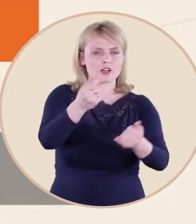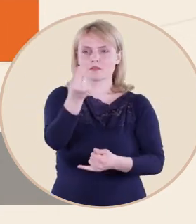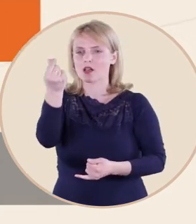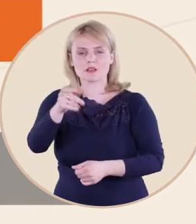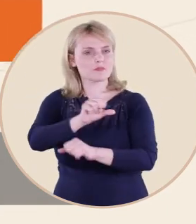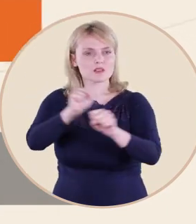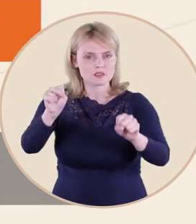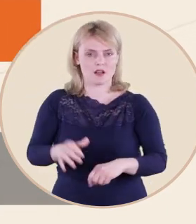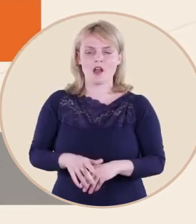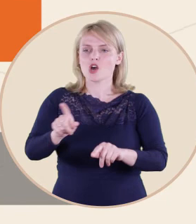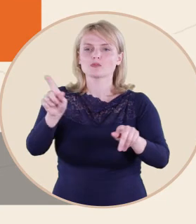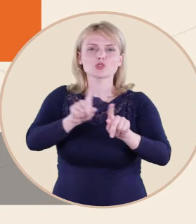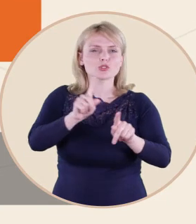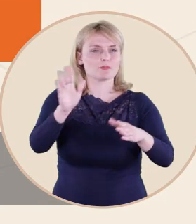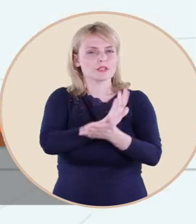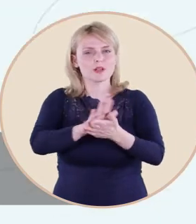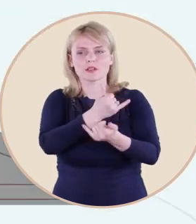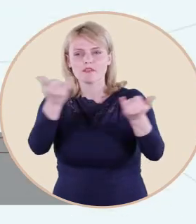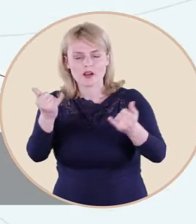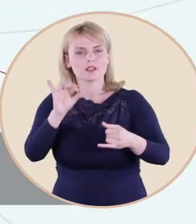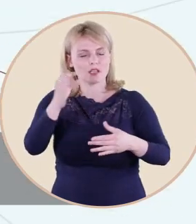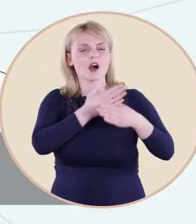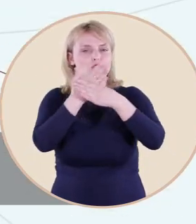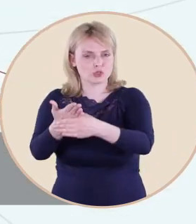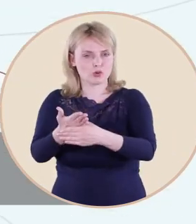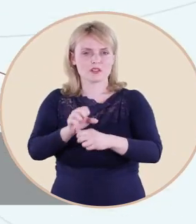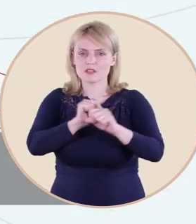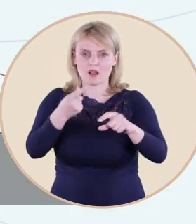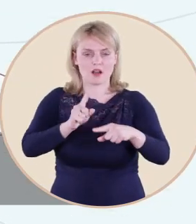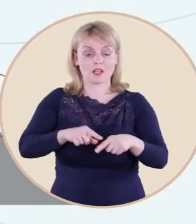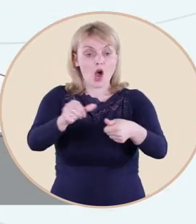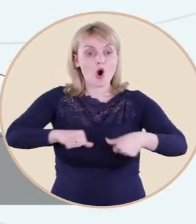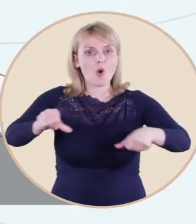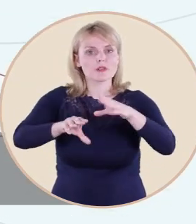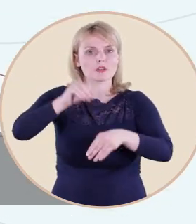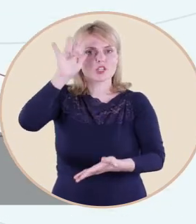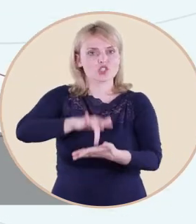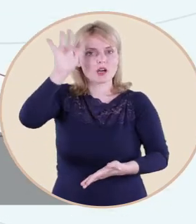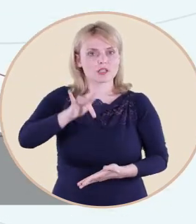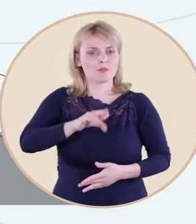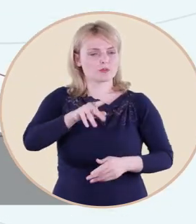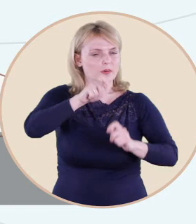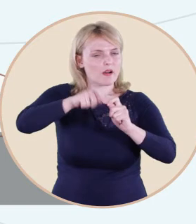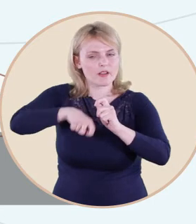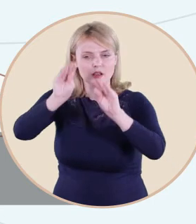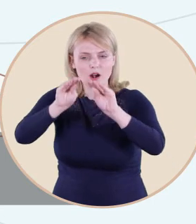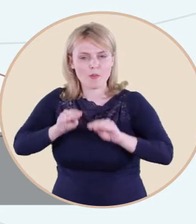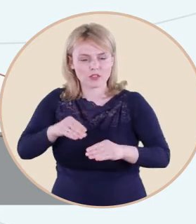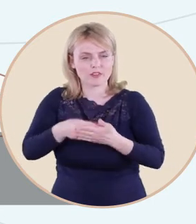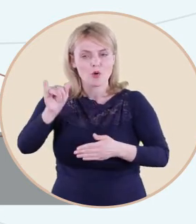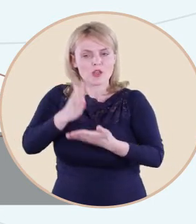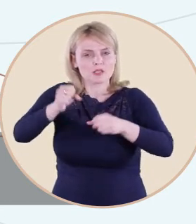materiale, inclusiv din acțiuni de binefacere. Comisia Electorală Centrală va verifica rapoartele, având dreptul să ceară partidelor